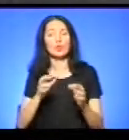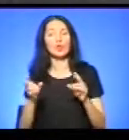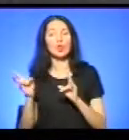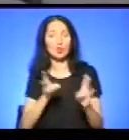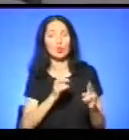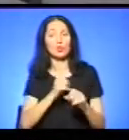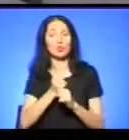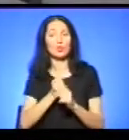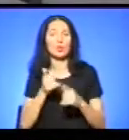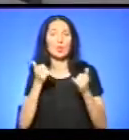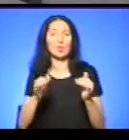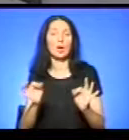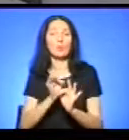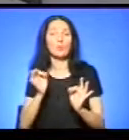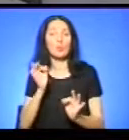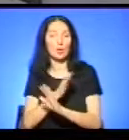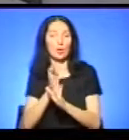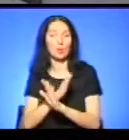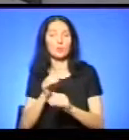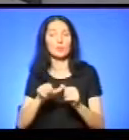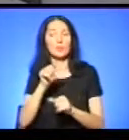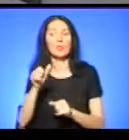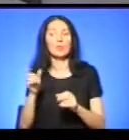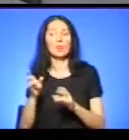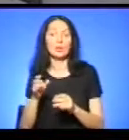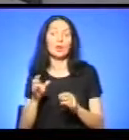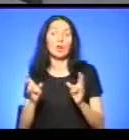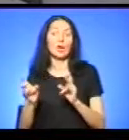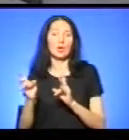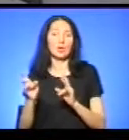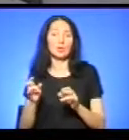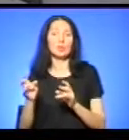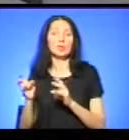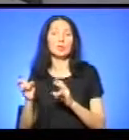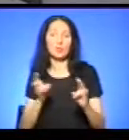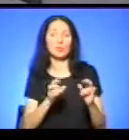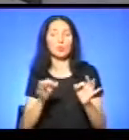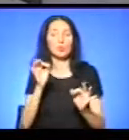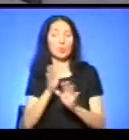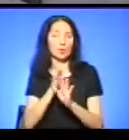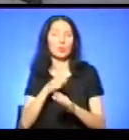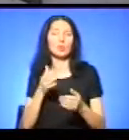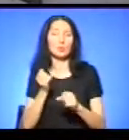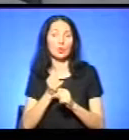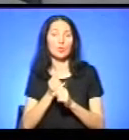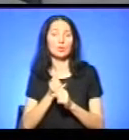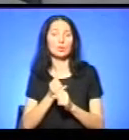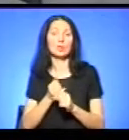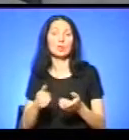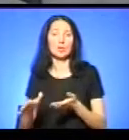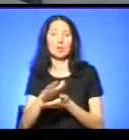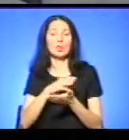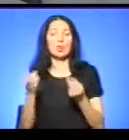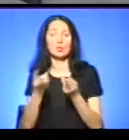економічної шкоди, великої шкоди завдано ще і природі, якщо ви кажете, тим більше заповідні, тож згорають всі, і гумус, і